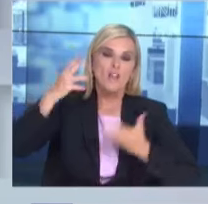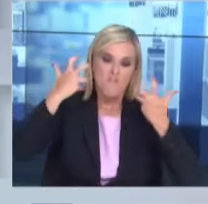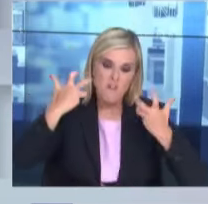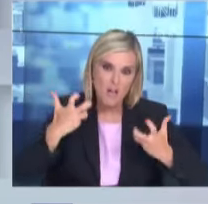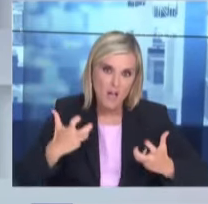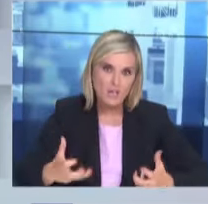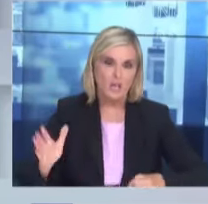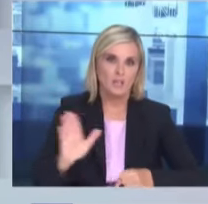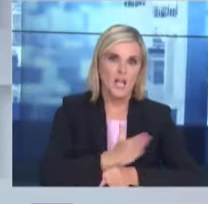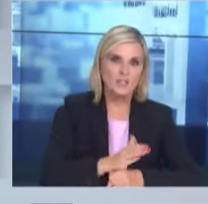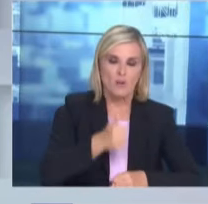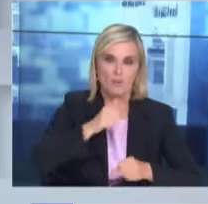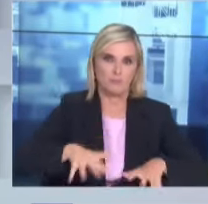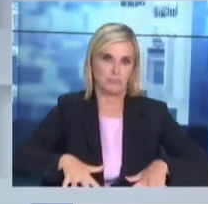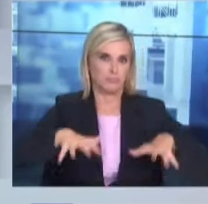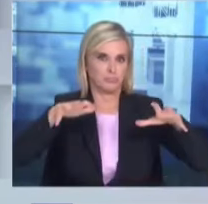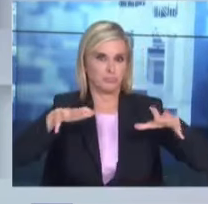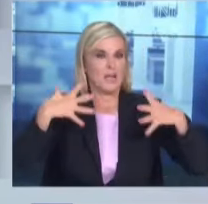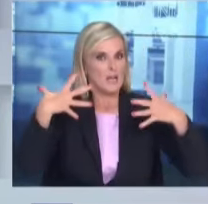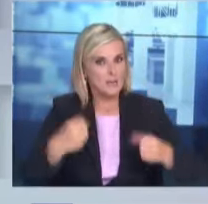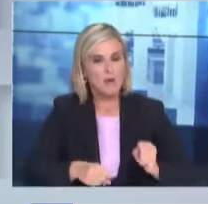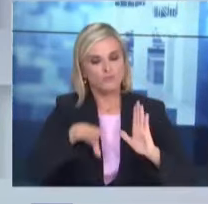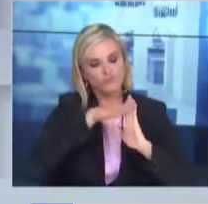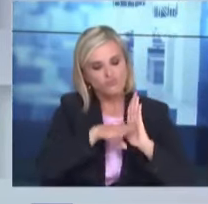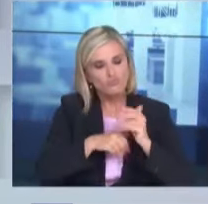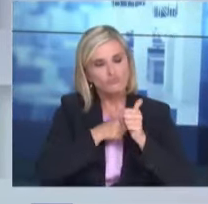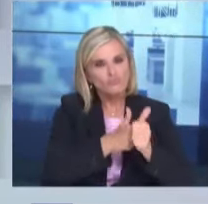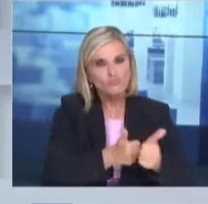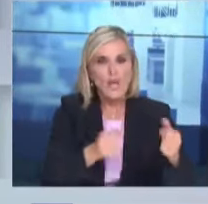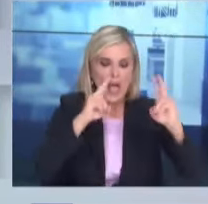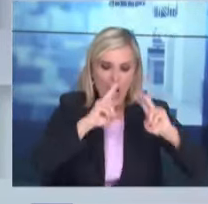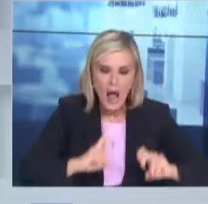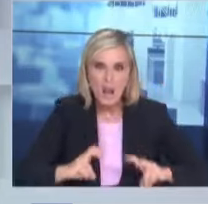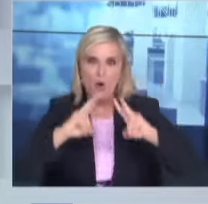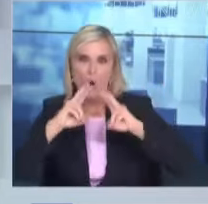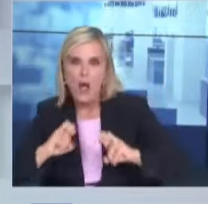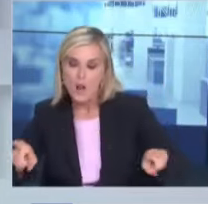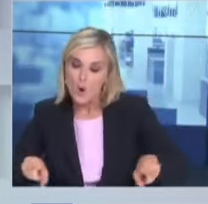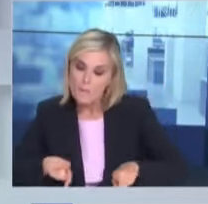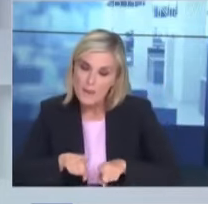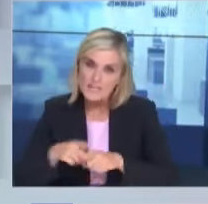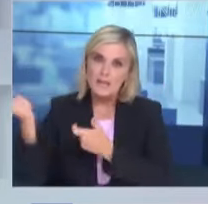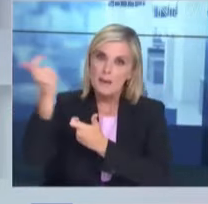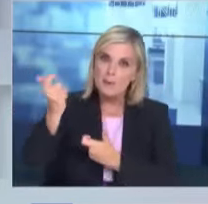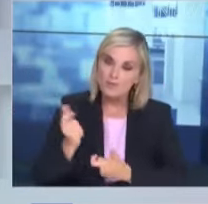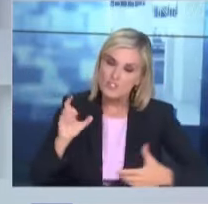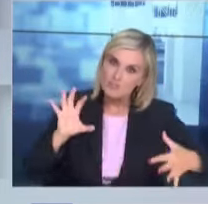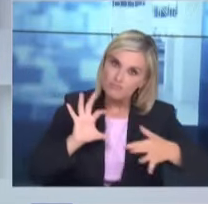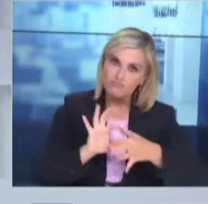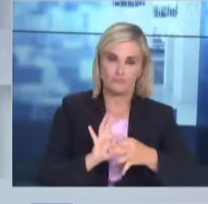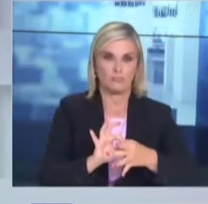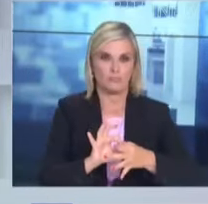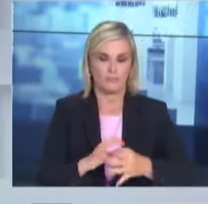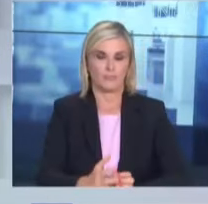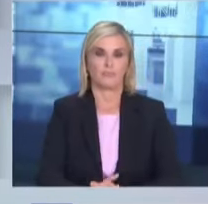φυσική καταστροφή, μέσα στο πλαίσιο που ορίζεται και σύμφωνα με τις κατευθύνσεις και τον επιχειρησιακό έλεγχο των δυνάμων της πυροσβεστικής που εδρέμουν στην περιοχή. Έτσι και